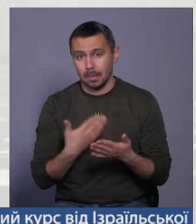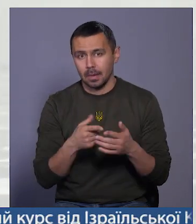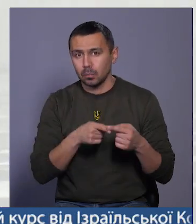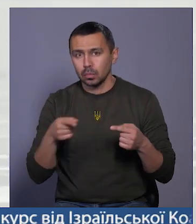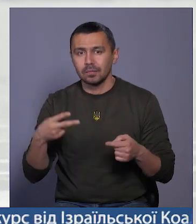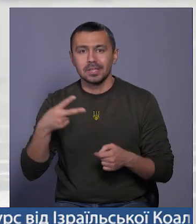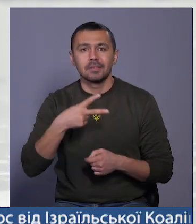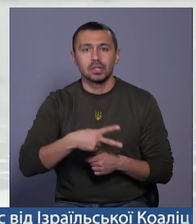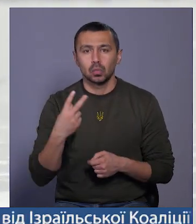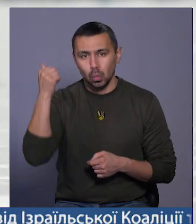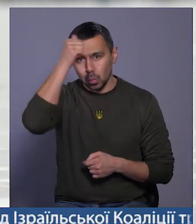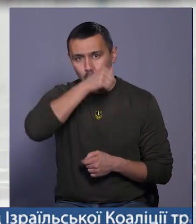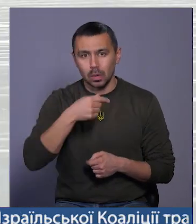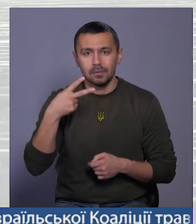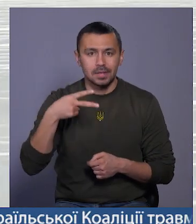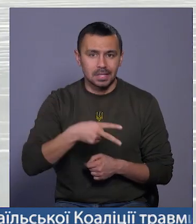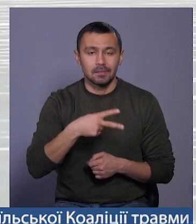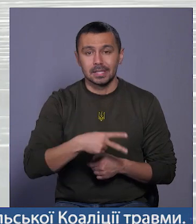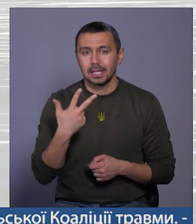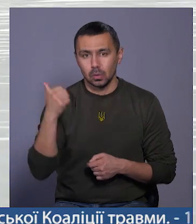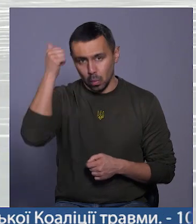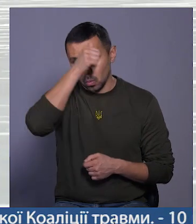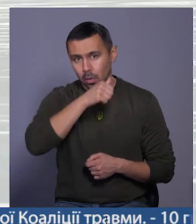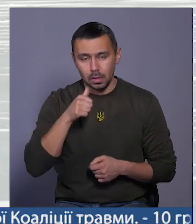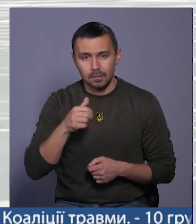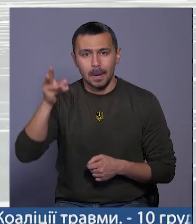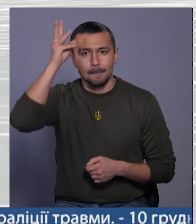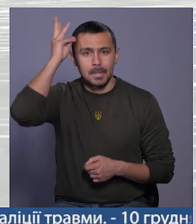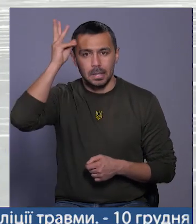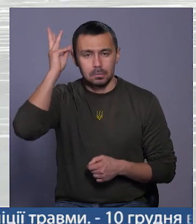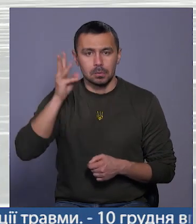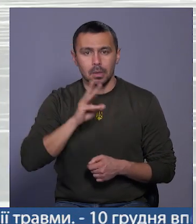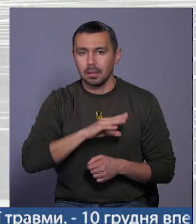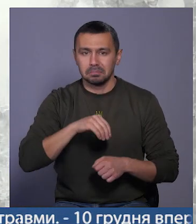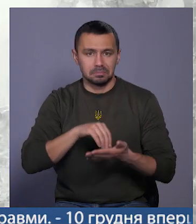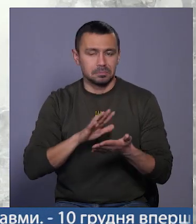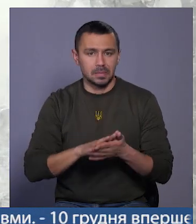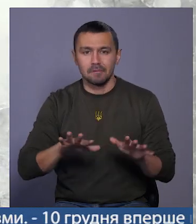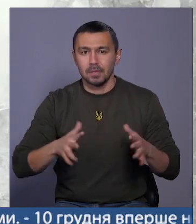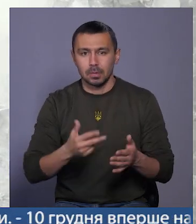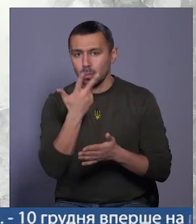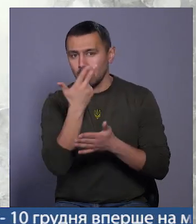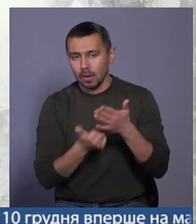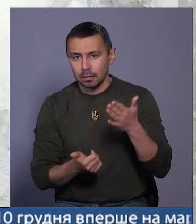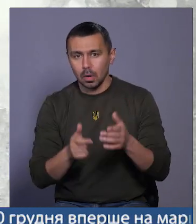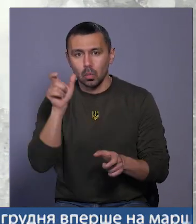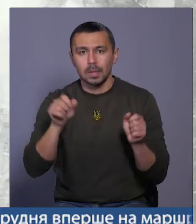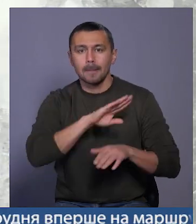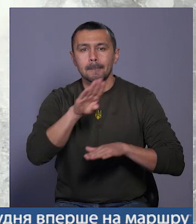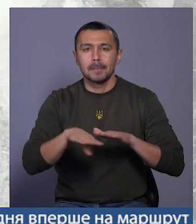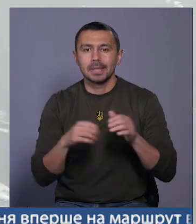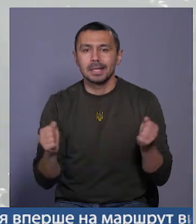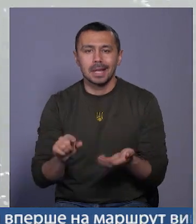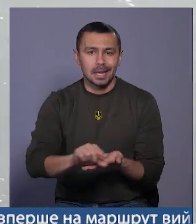2022-2023 років у Хмельницькому не фіксували випадків провалювання людей під лід.